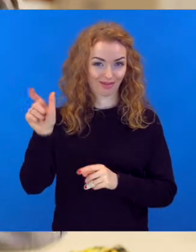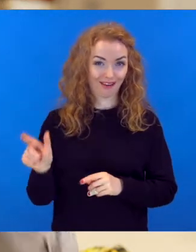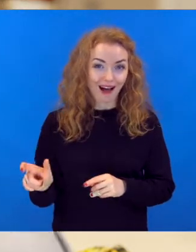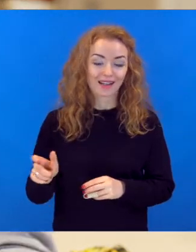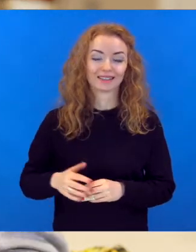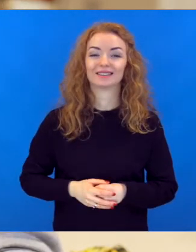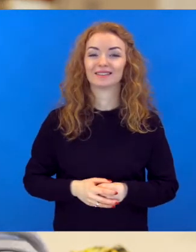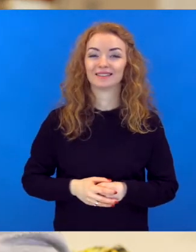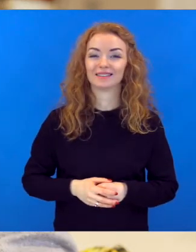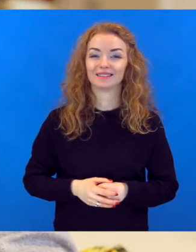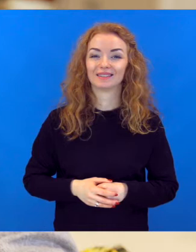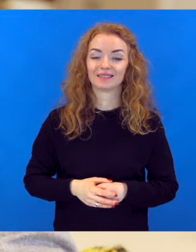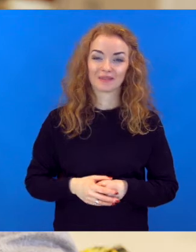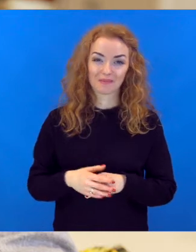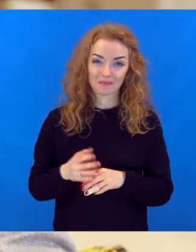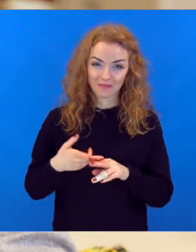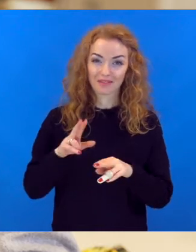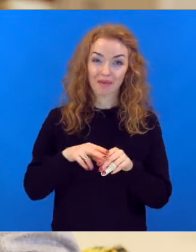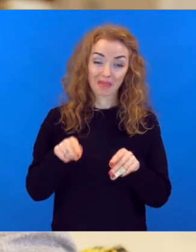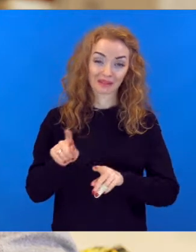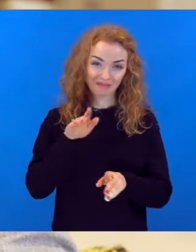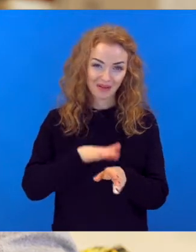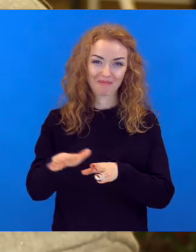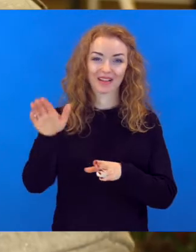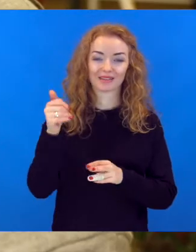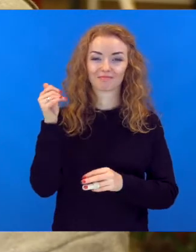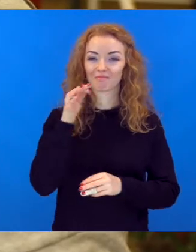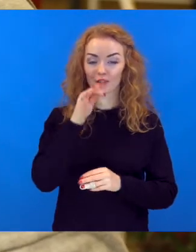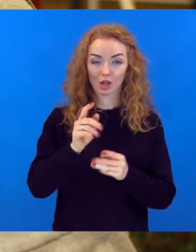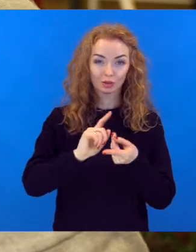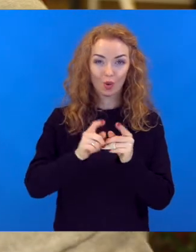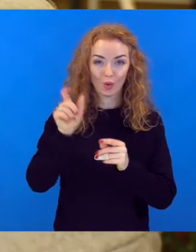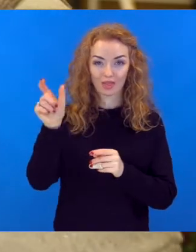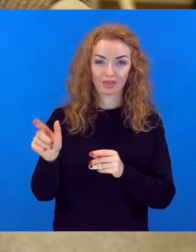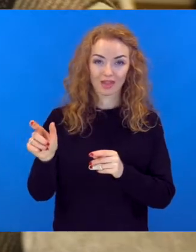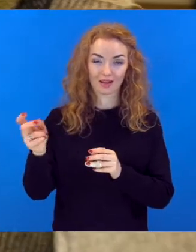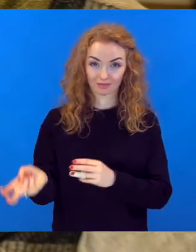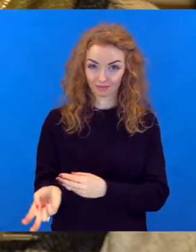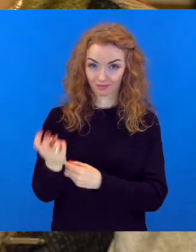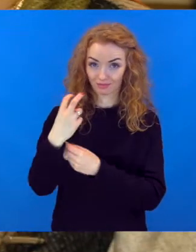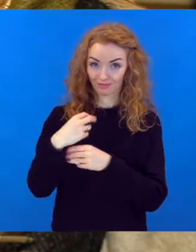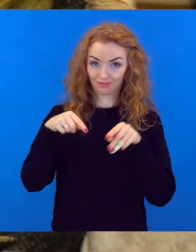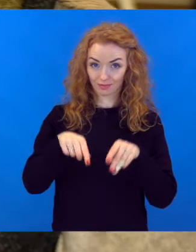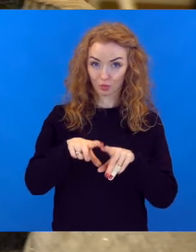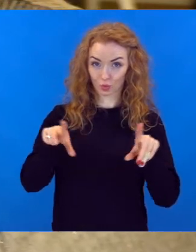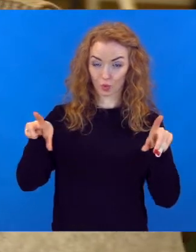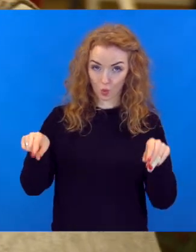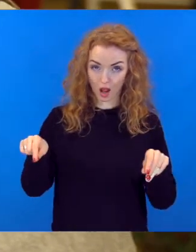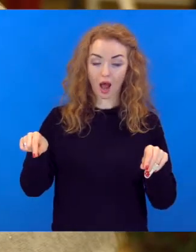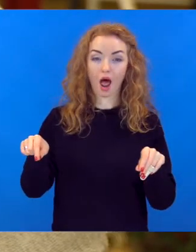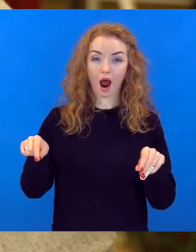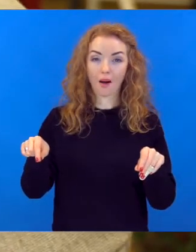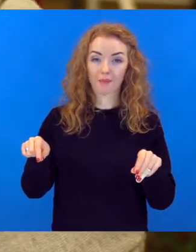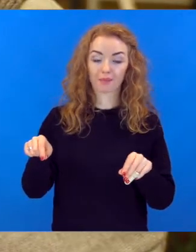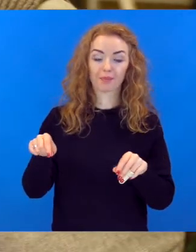jā, tad tas piepildījās. Cilvēks, kurš ienāk skolā strādāt kā skolotājs,